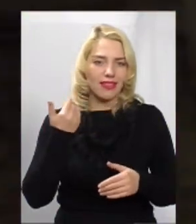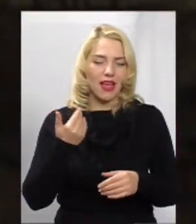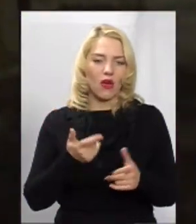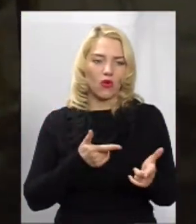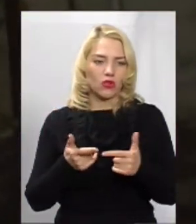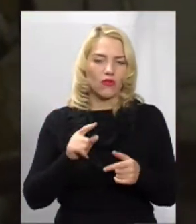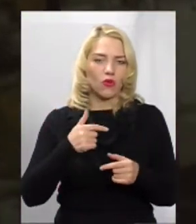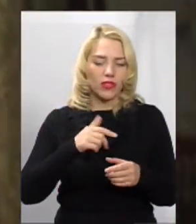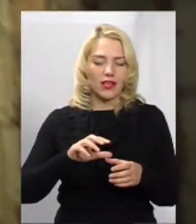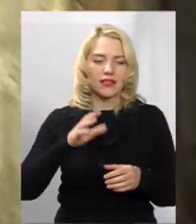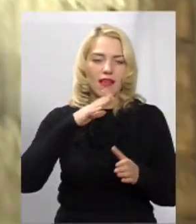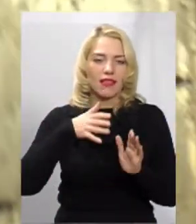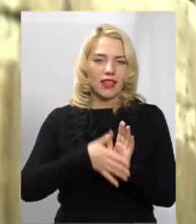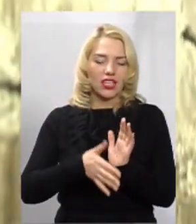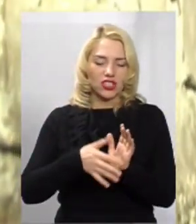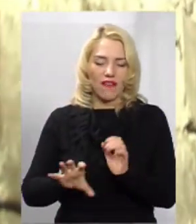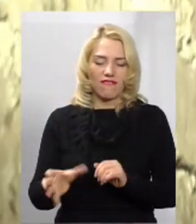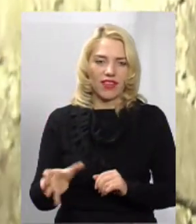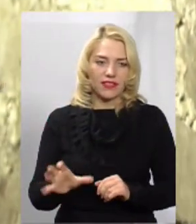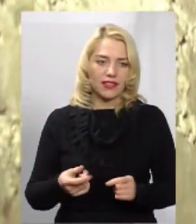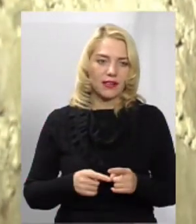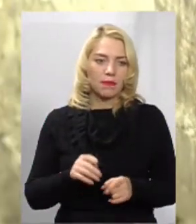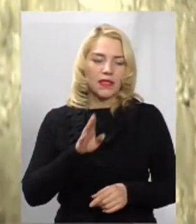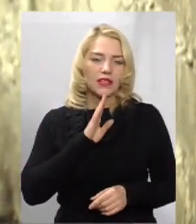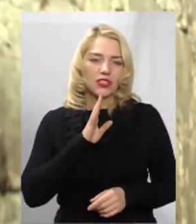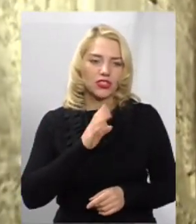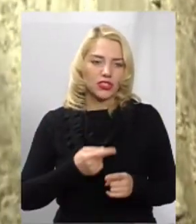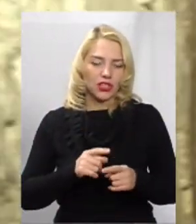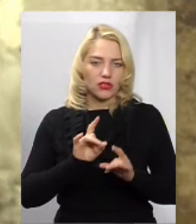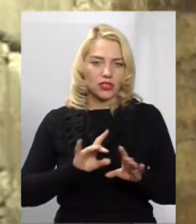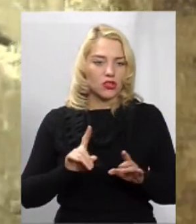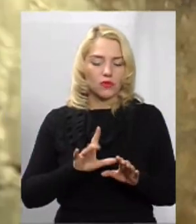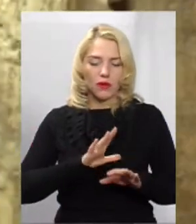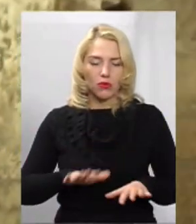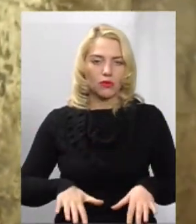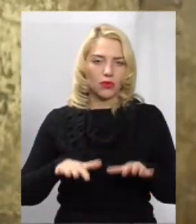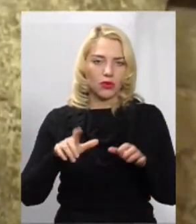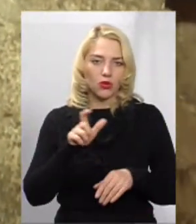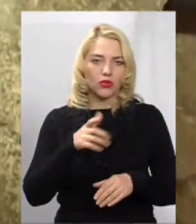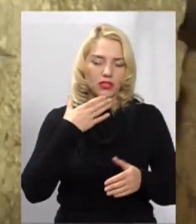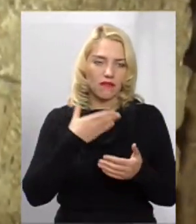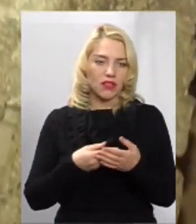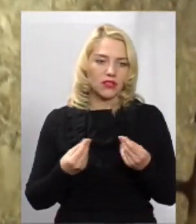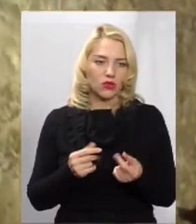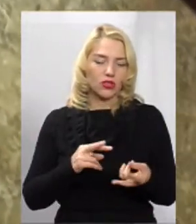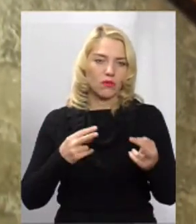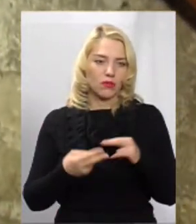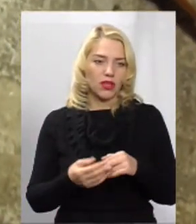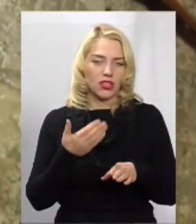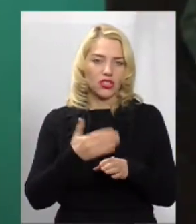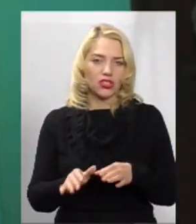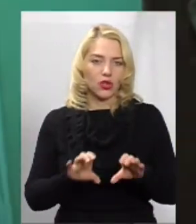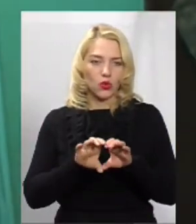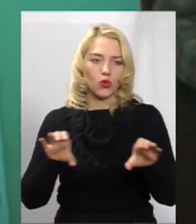Мешканка будинку на проспекті Миру, 86, Наталія Тереконь, каже, аби не було підтоплення, жителі за власні кошти поміняли частину труби у